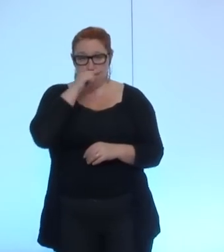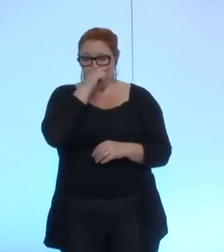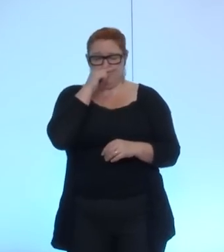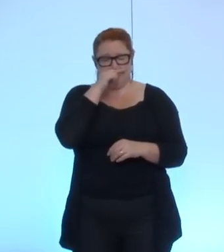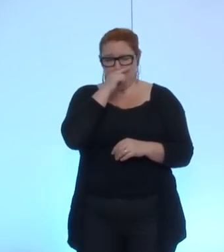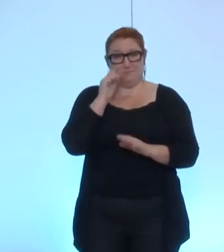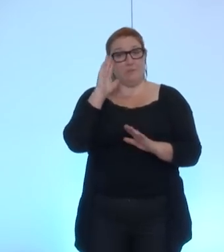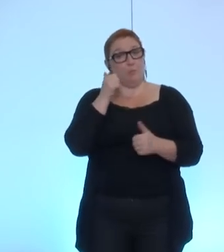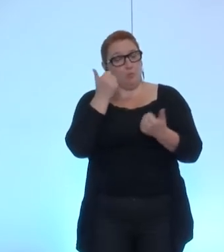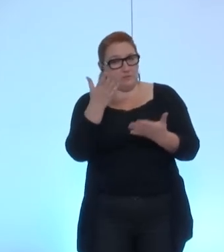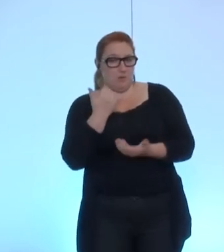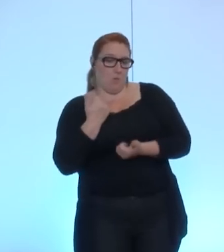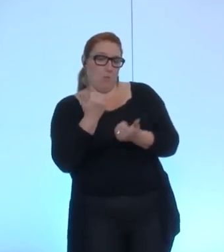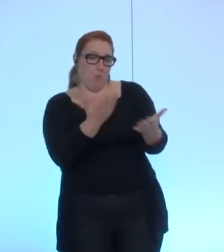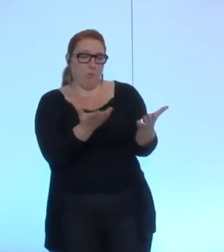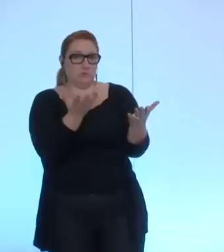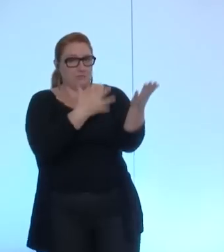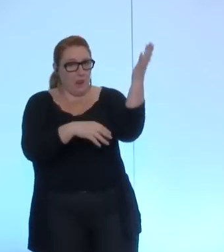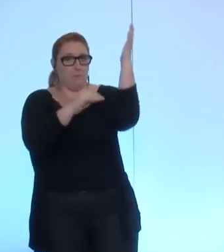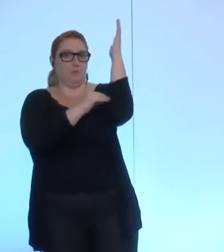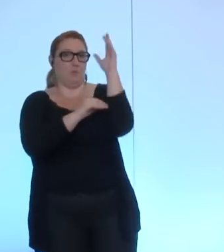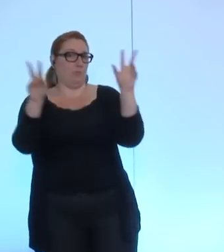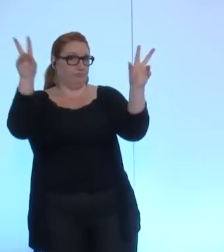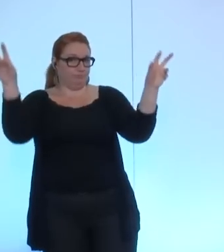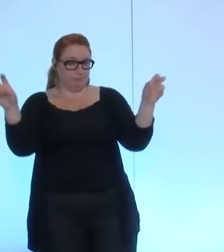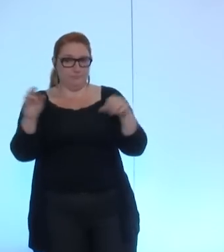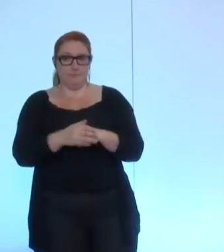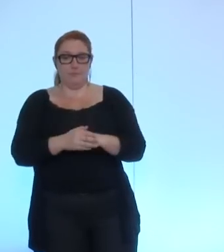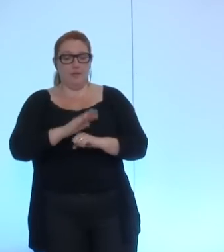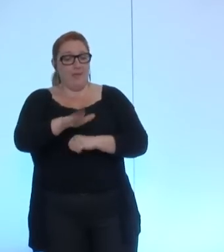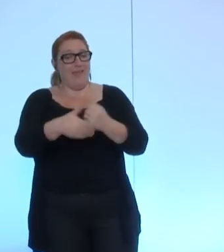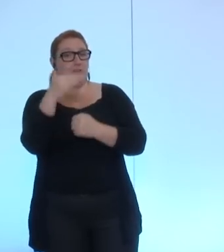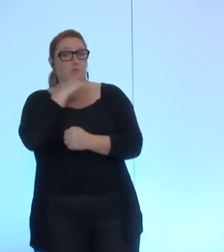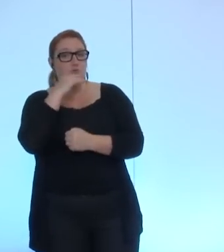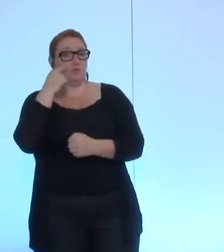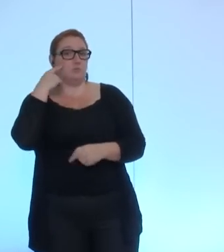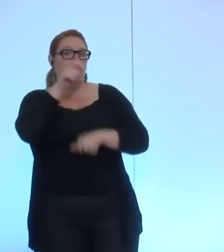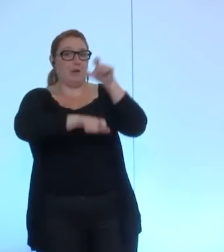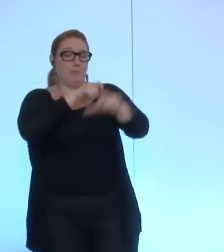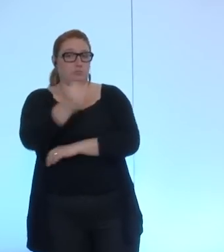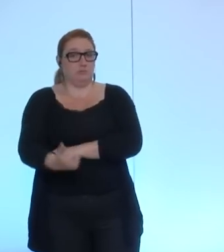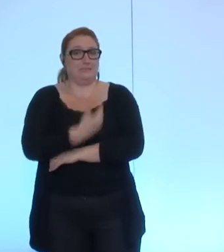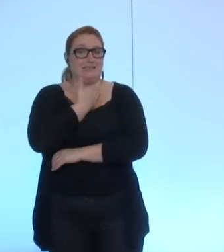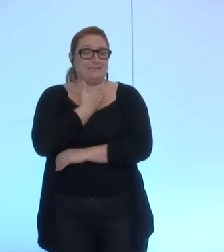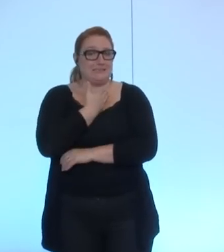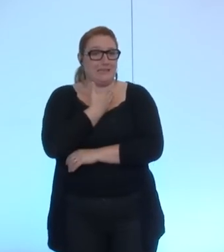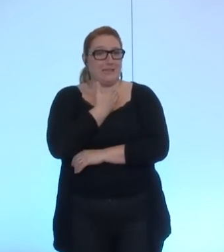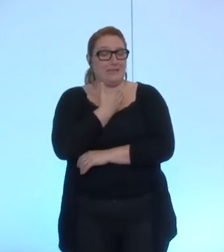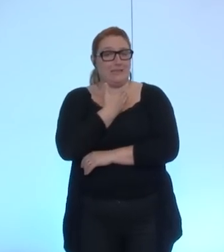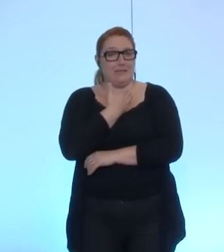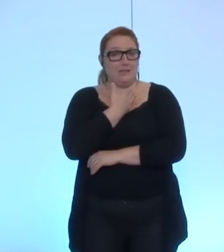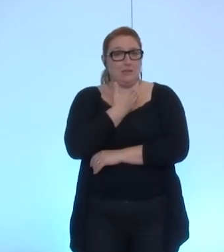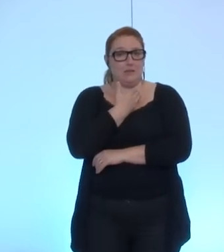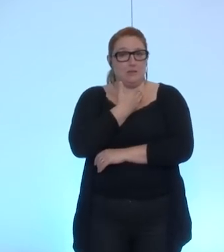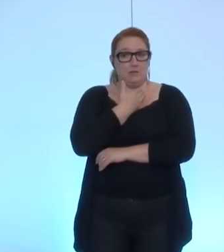c'est pourquoi nous proposons l'amendement suivant les aides d'urgence aux populations sinistrées provenant de ce fonds ne